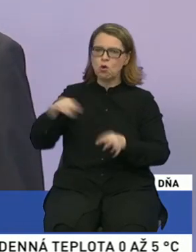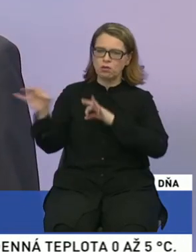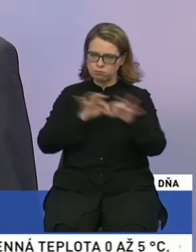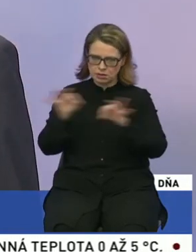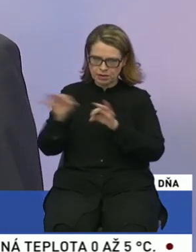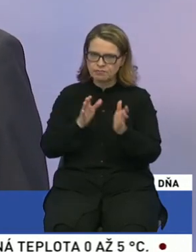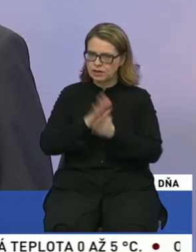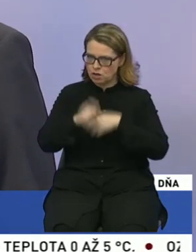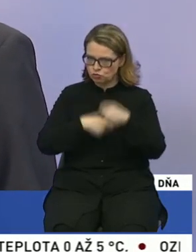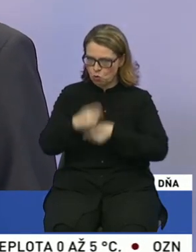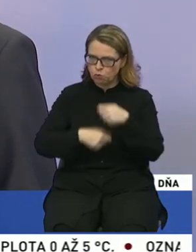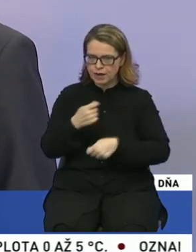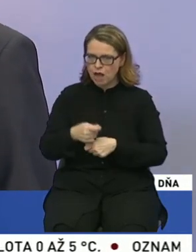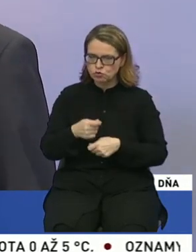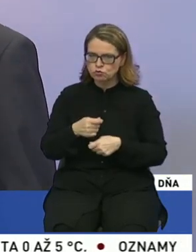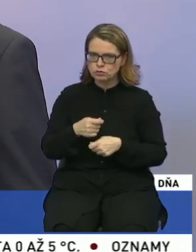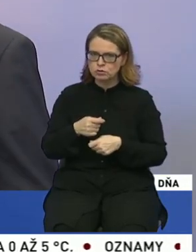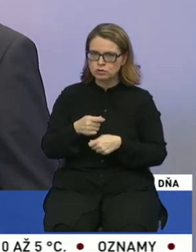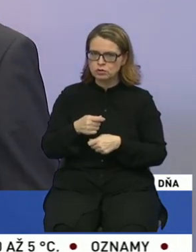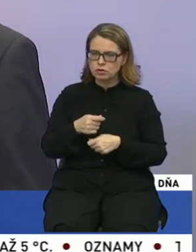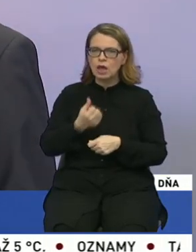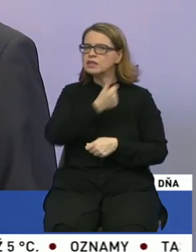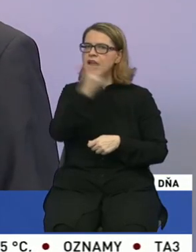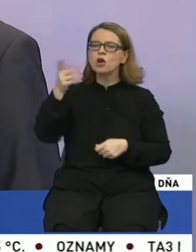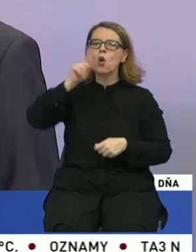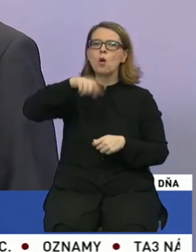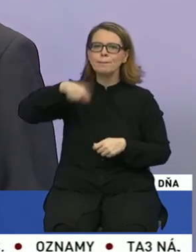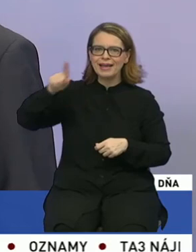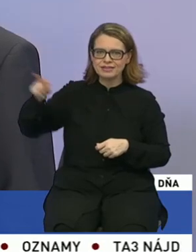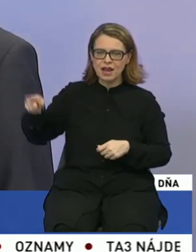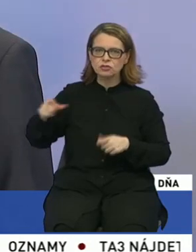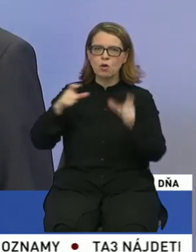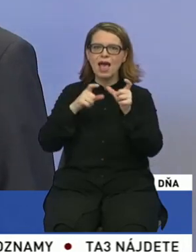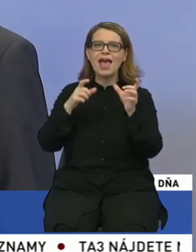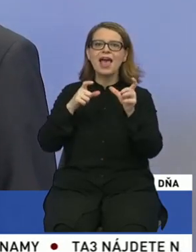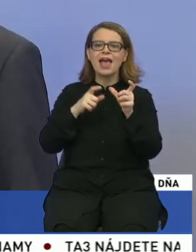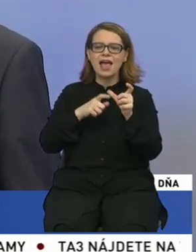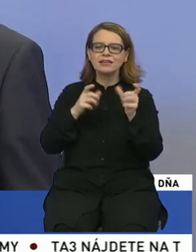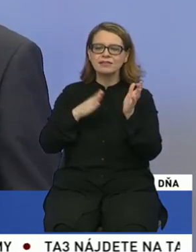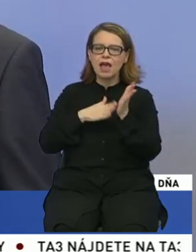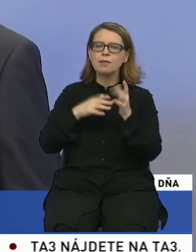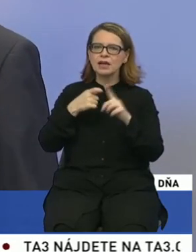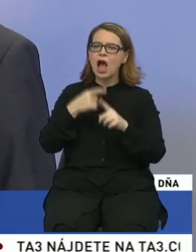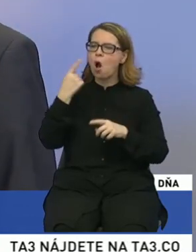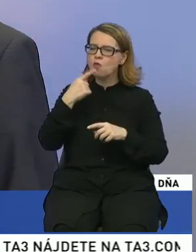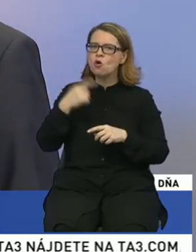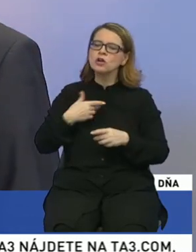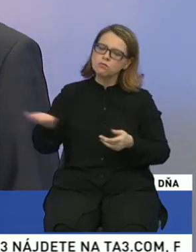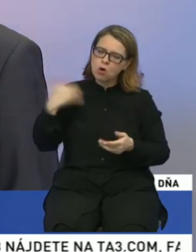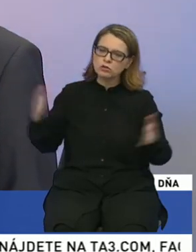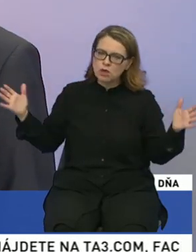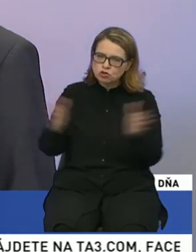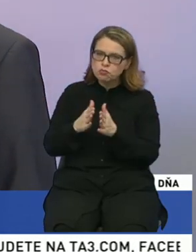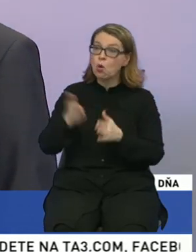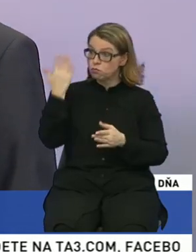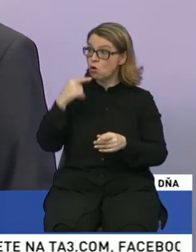spoluprácu. A v podstate niekoľko mesiacov SMK vysielalo signály, že poďme spolu. Bolo to veľmi